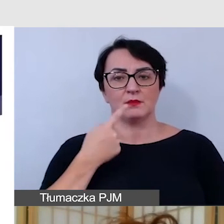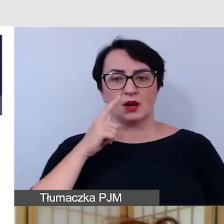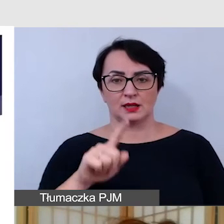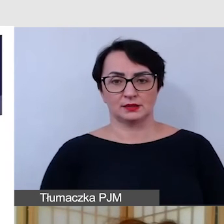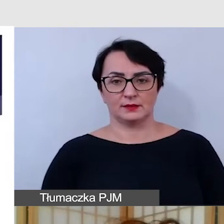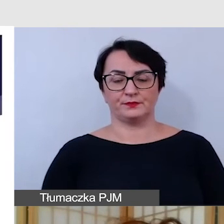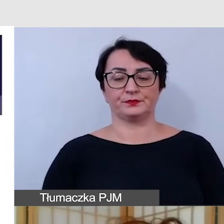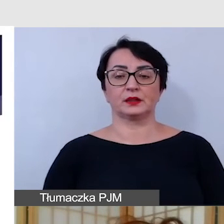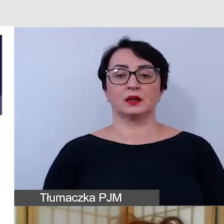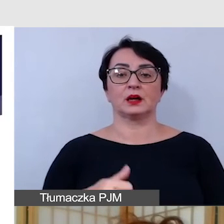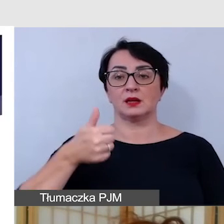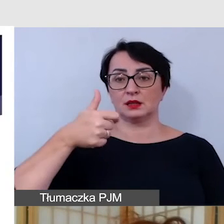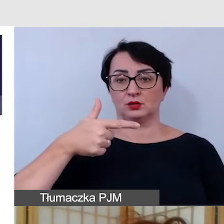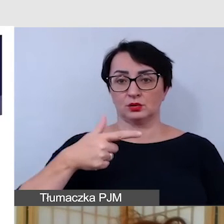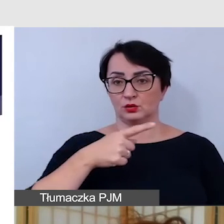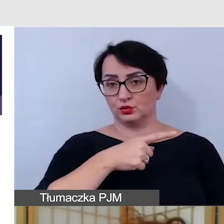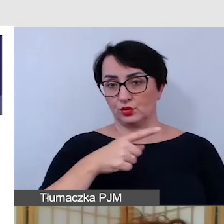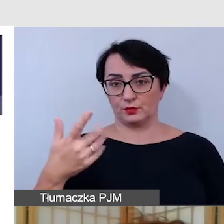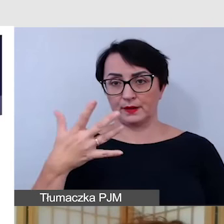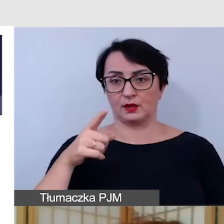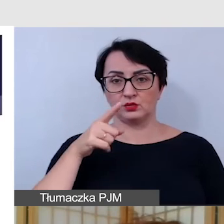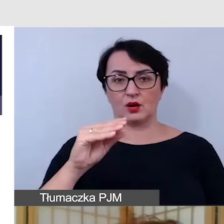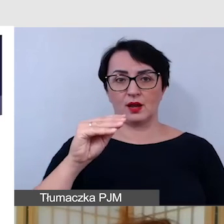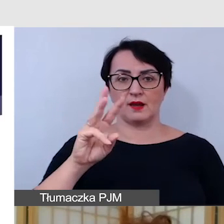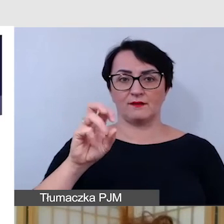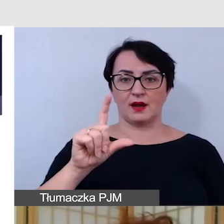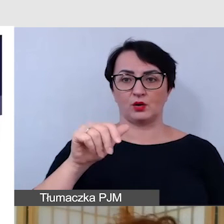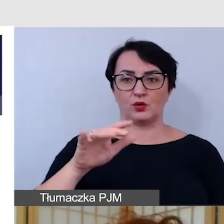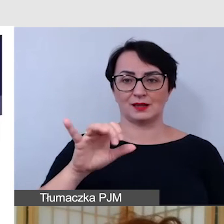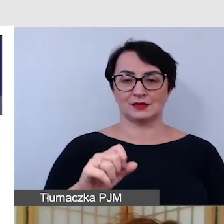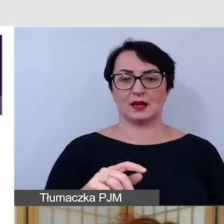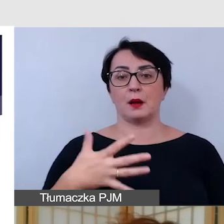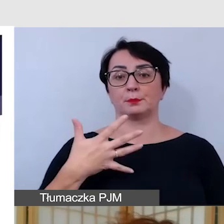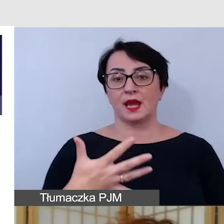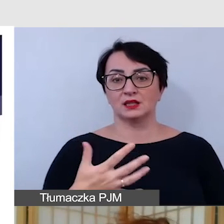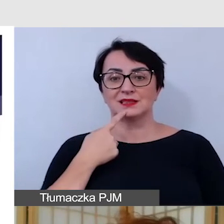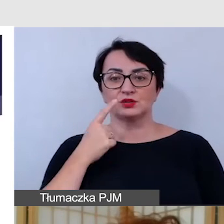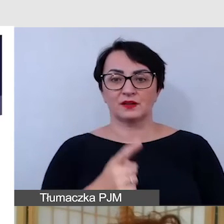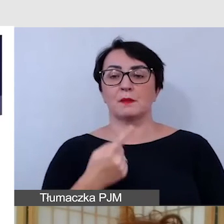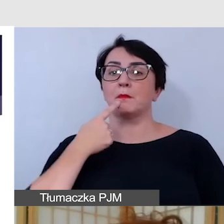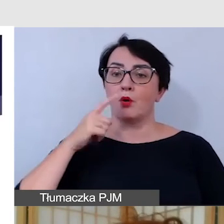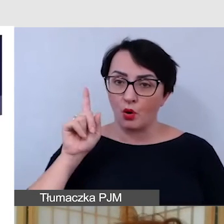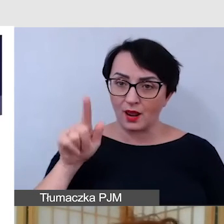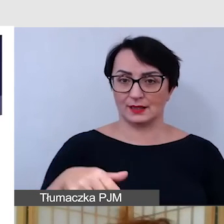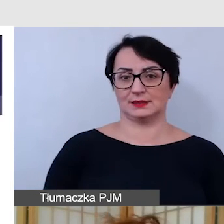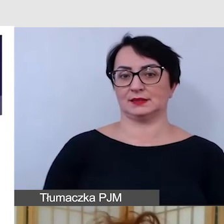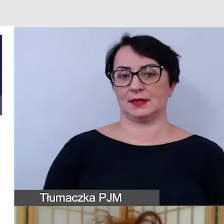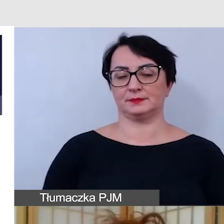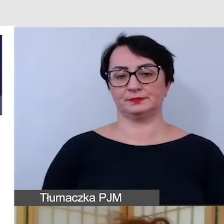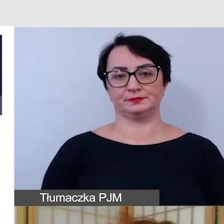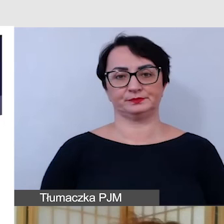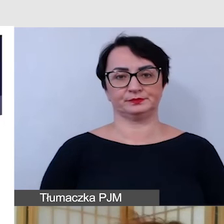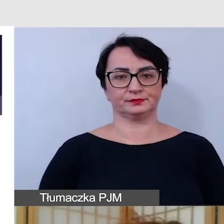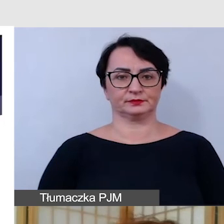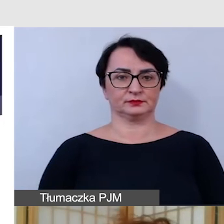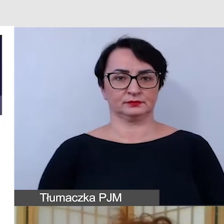ewaluacja i widzimy, że numer 1 to jest zdecydowanie nie polecam tego wykładu, 2 nie polecam, 3 nie